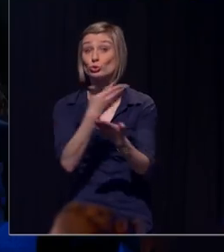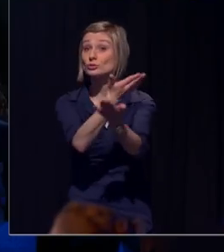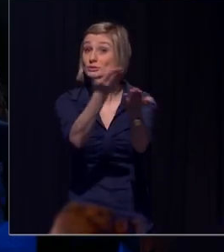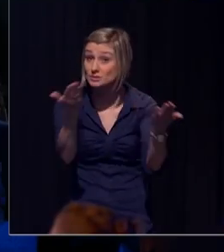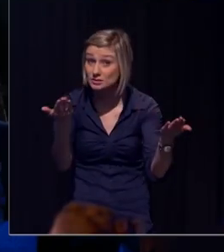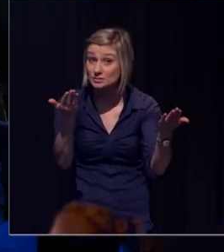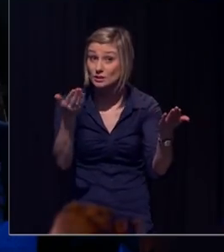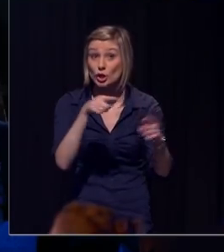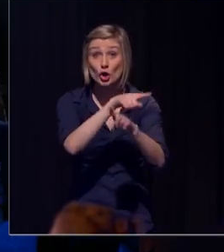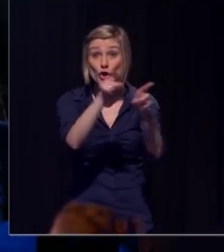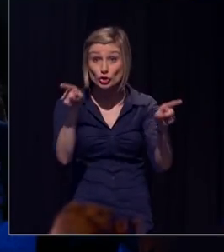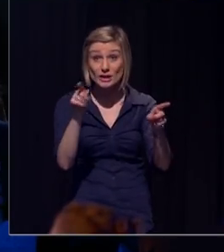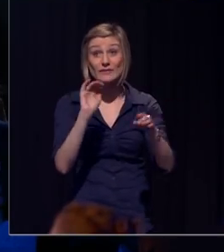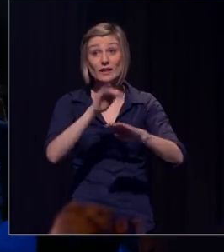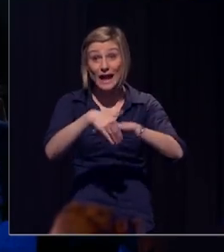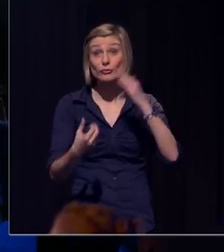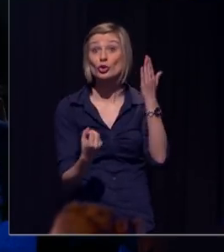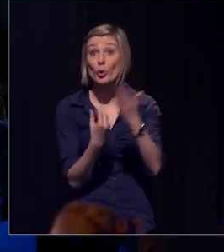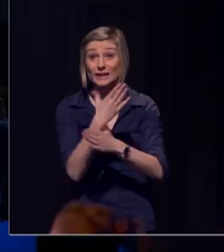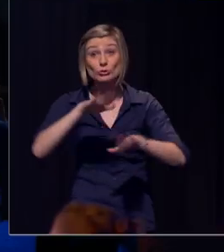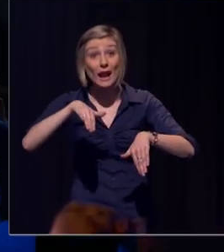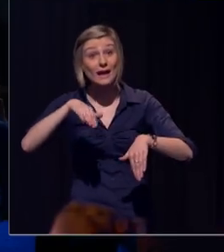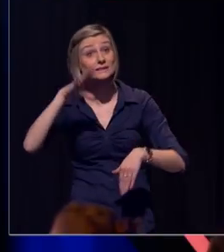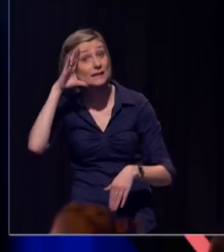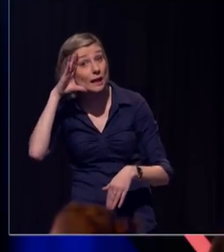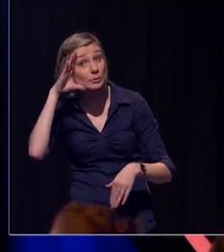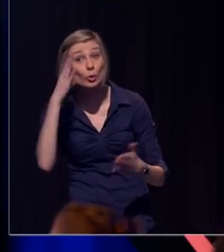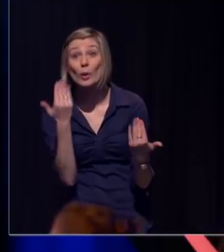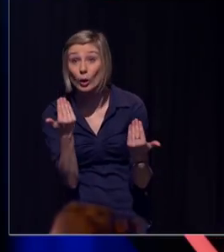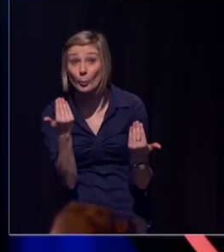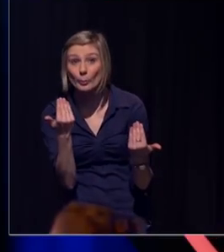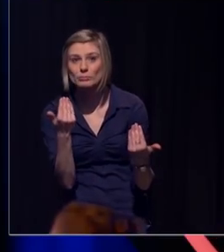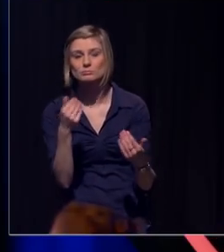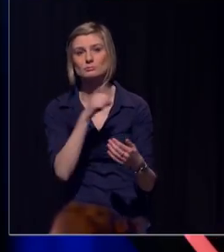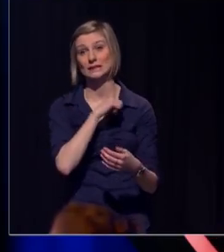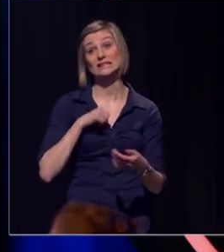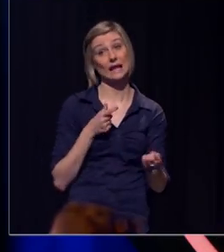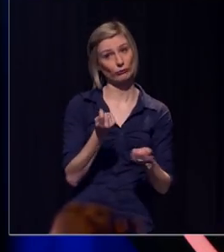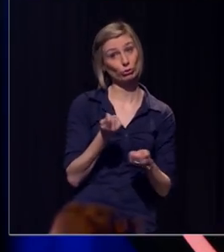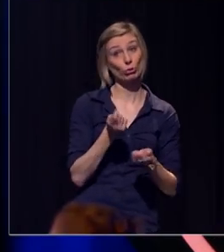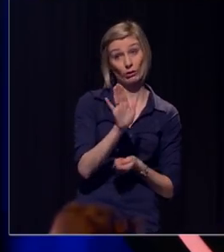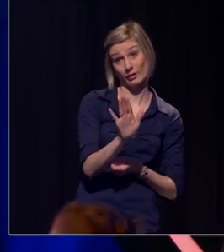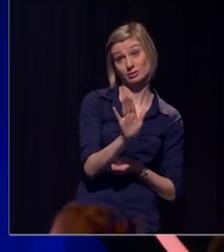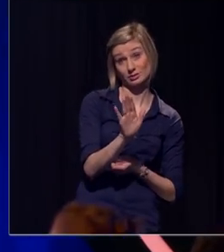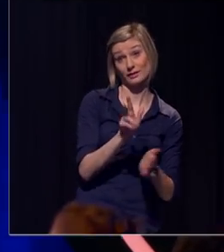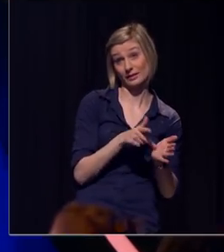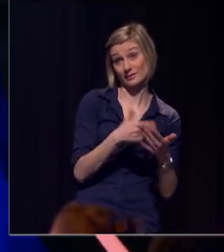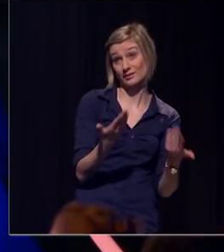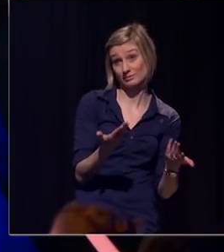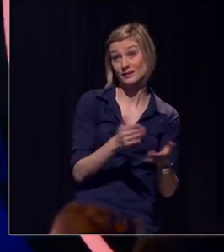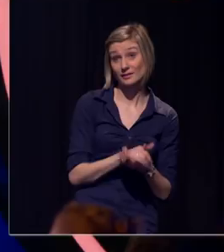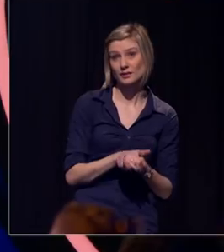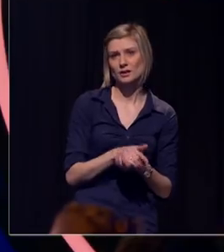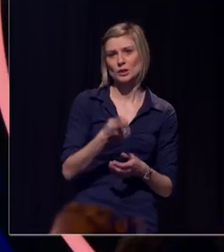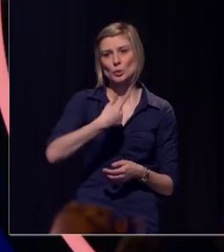waarom ga jij vanavond weer te laat naar bed? Het ligt een beetje aan je zelfcontrole. Aan het feit dat we een enorm